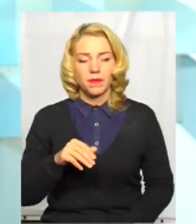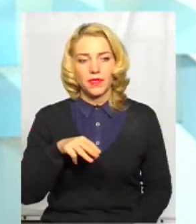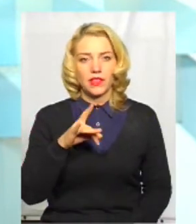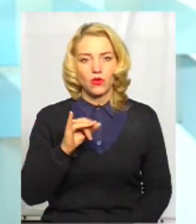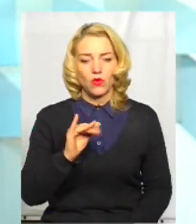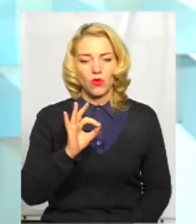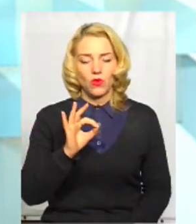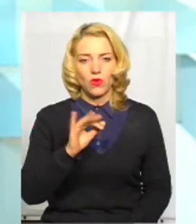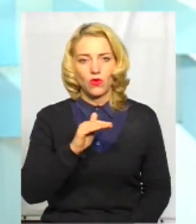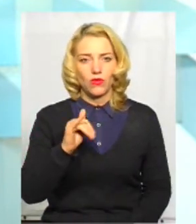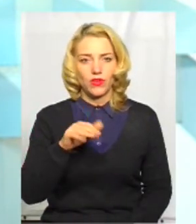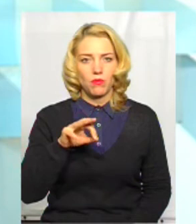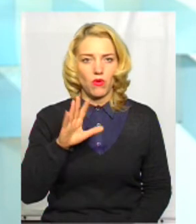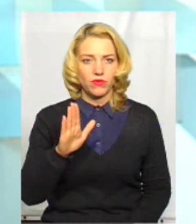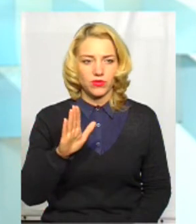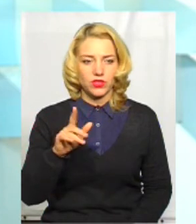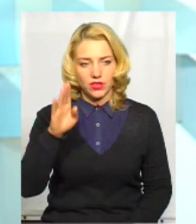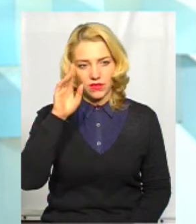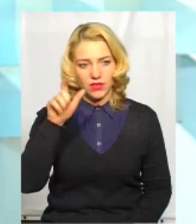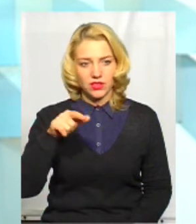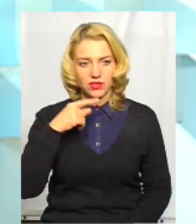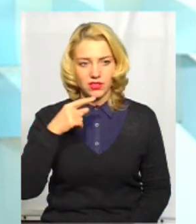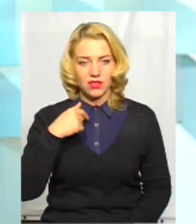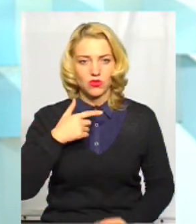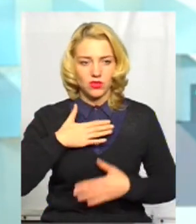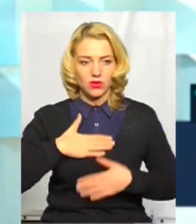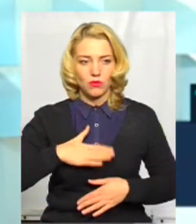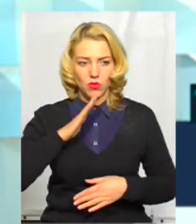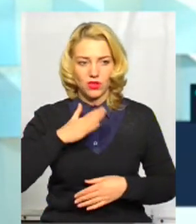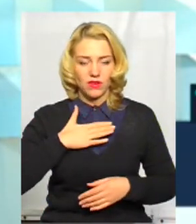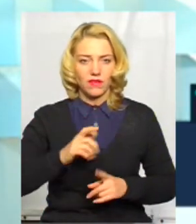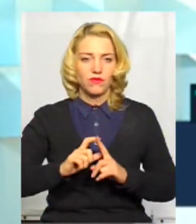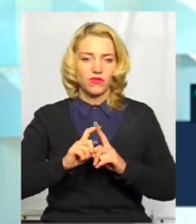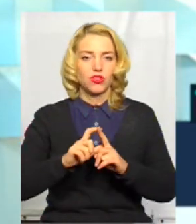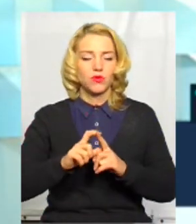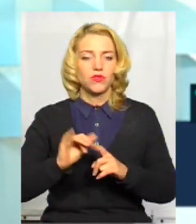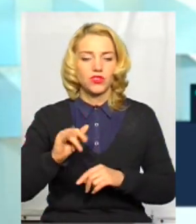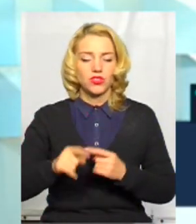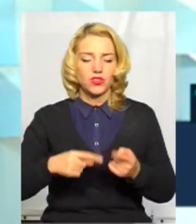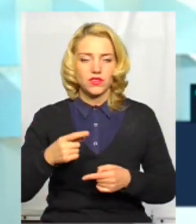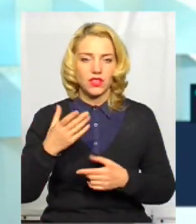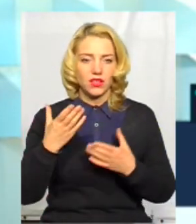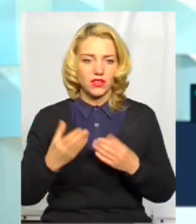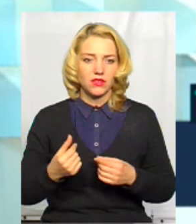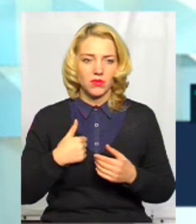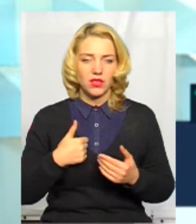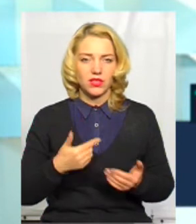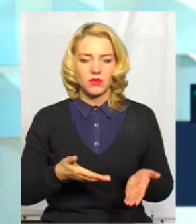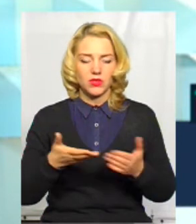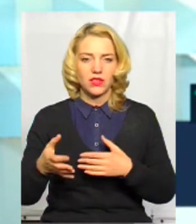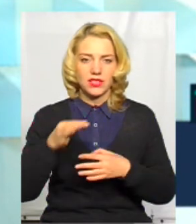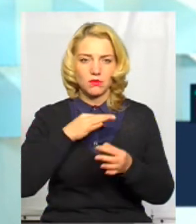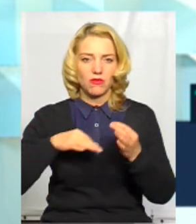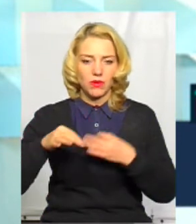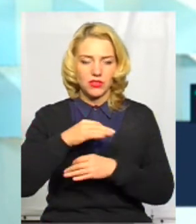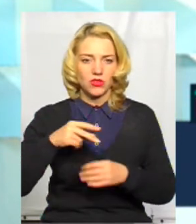Трофімовим. Він сказав, що його задовольнили мої відповіді. Через декілька днів він запросили на співбесіду з президентом. Це